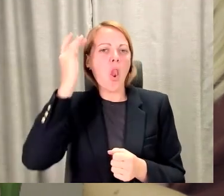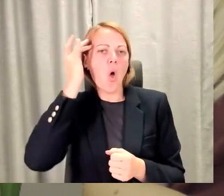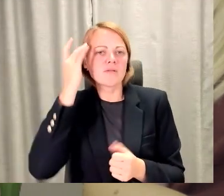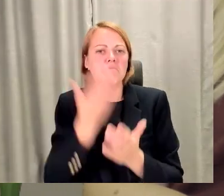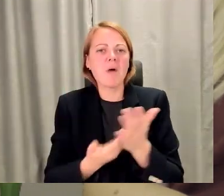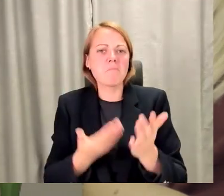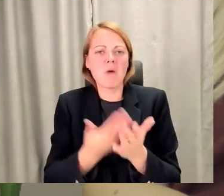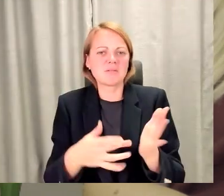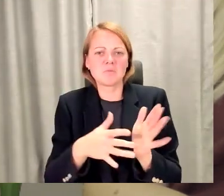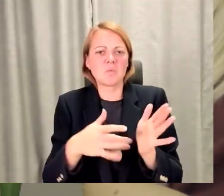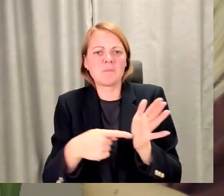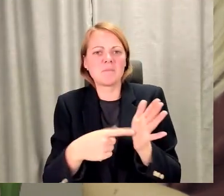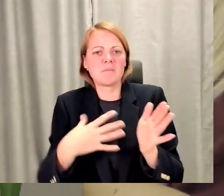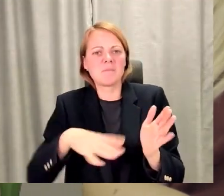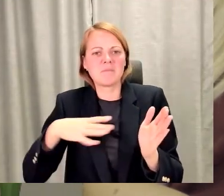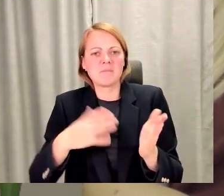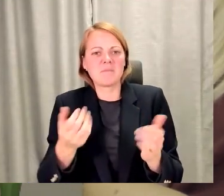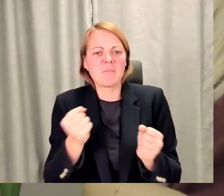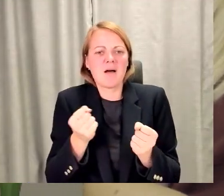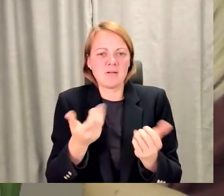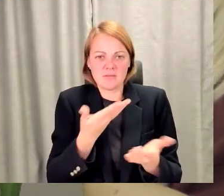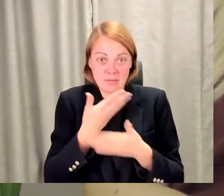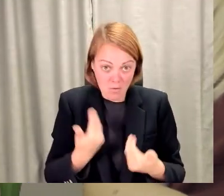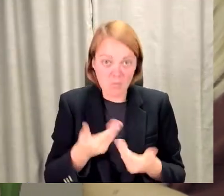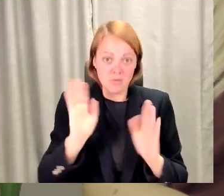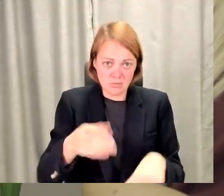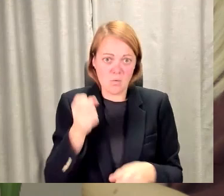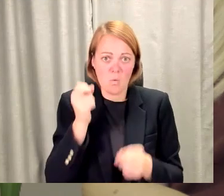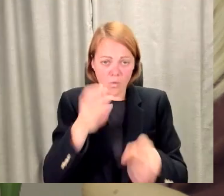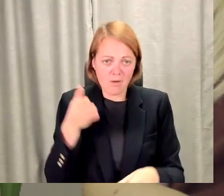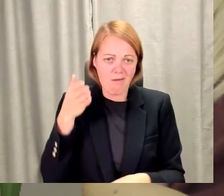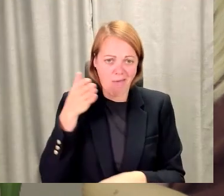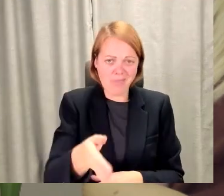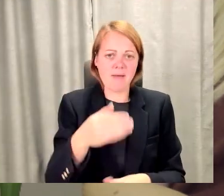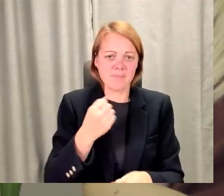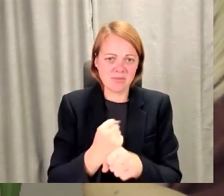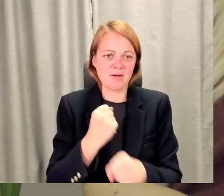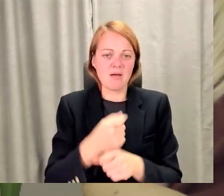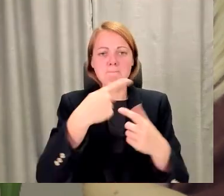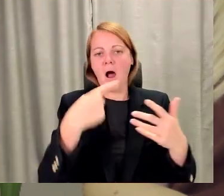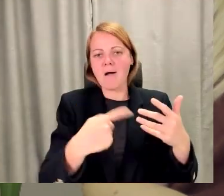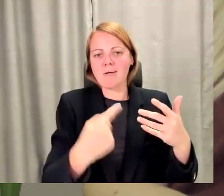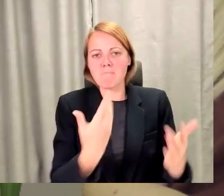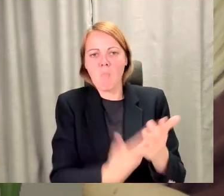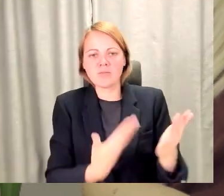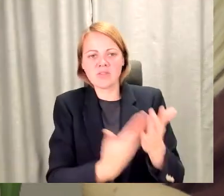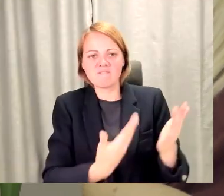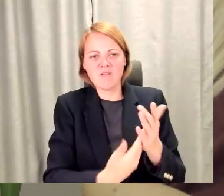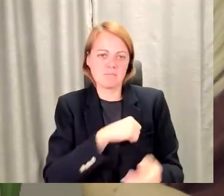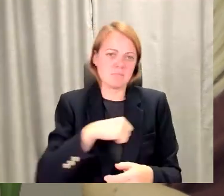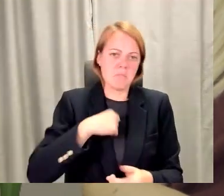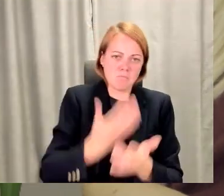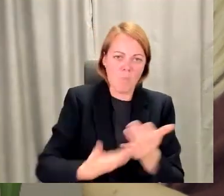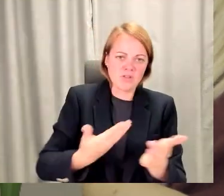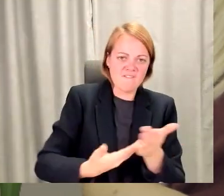ejam un daram un viss būs kārtībā. Tā kā tas tāds viens, jo tā kā teica, viss pārējai ir motivēts, tu it kā pats arī esi motivēts, un saprast, kas